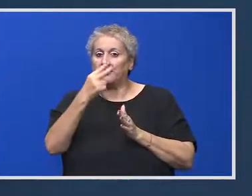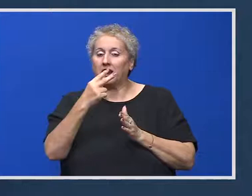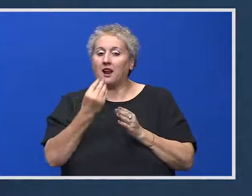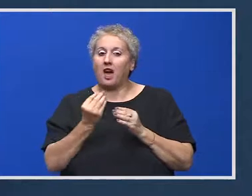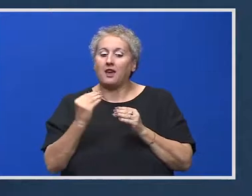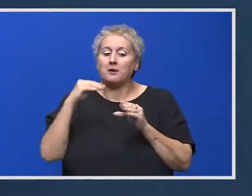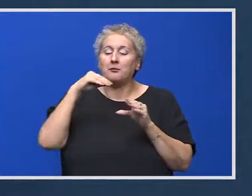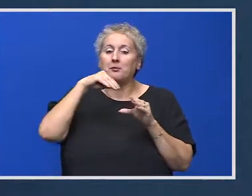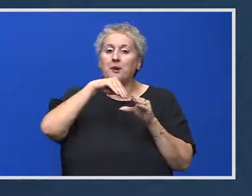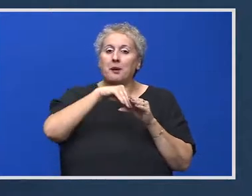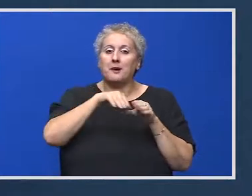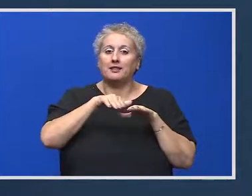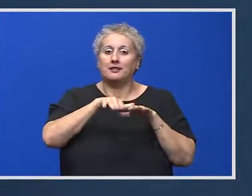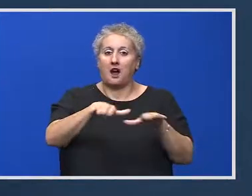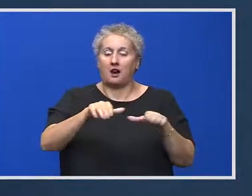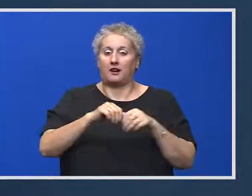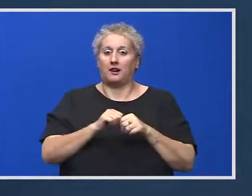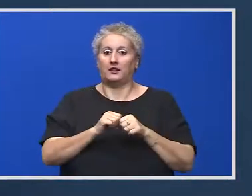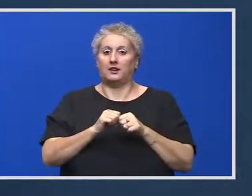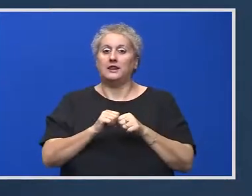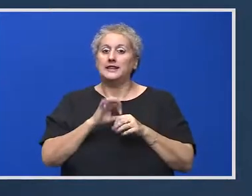implementare. Sigur,